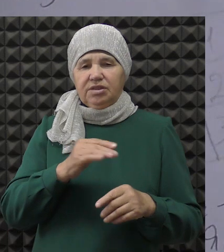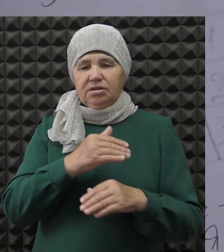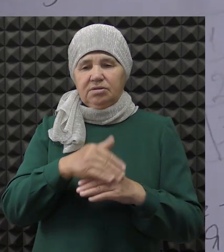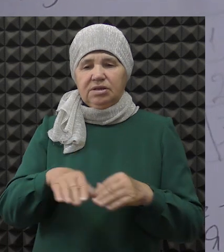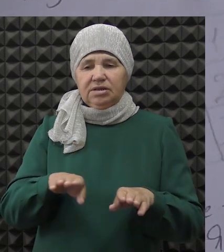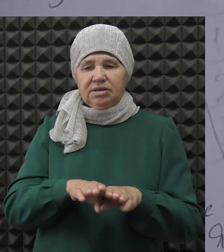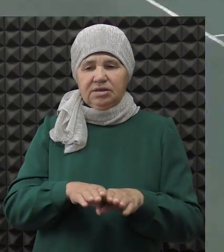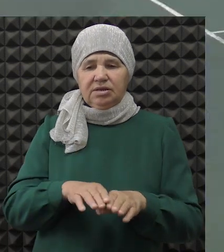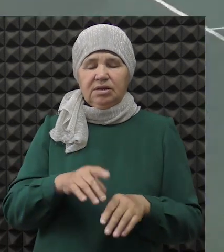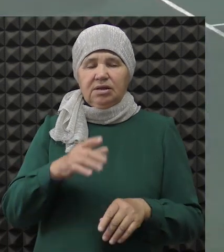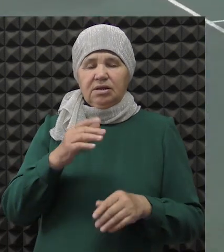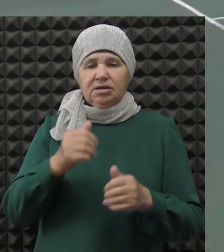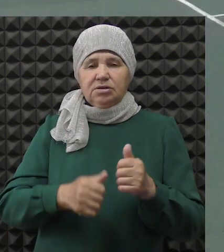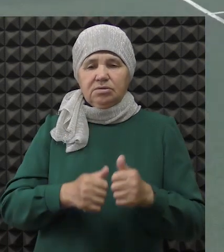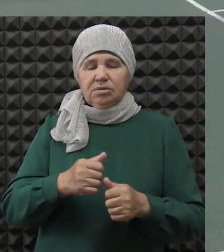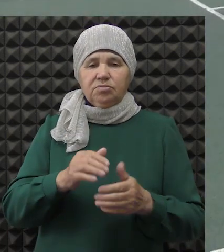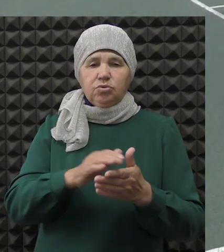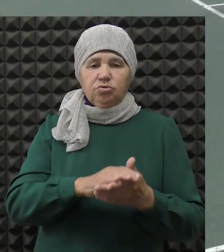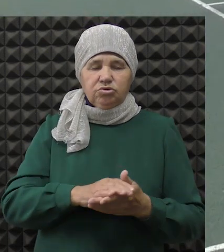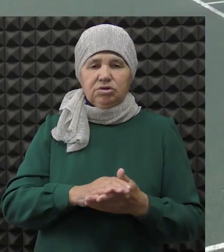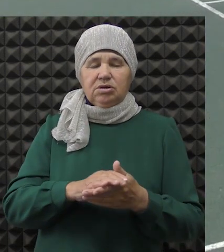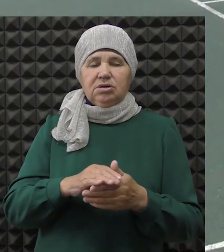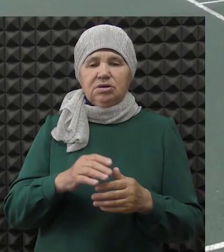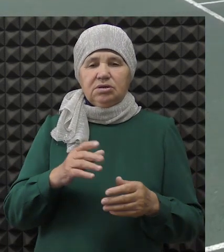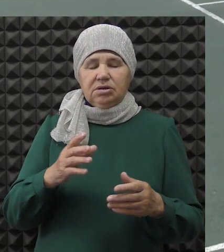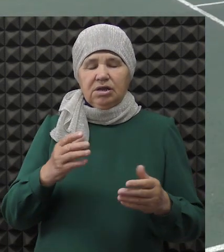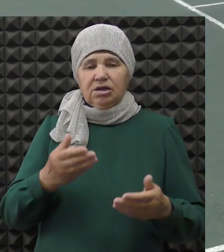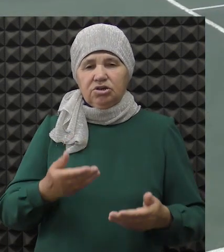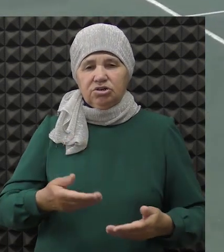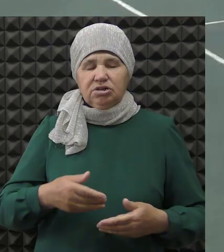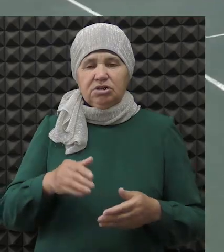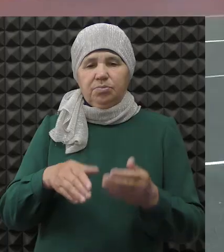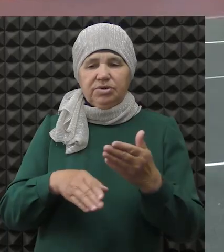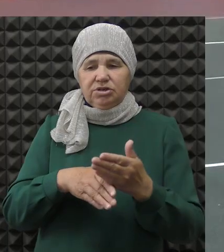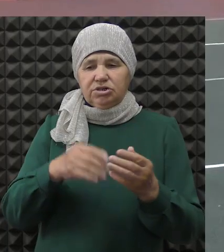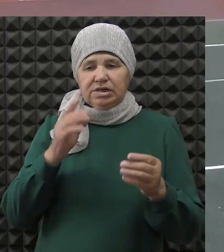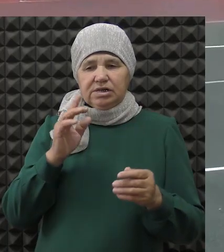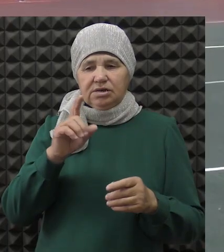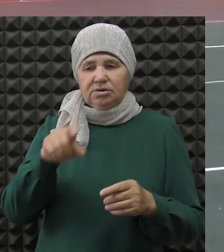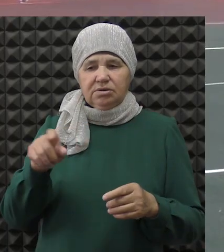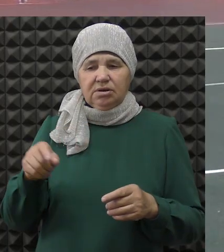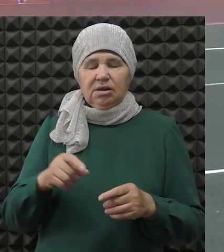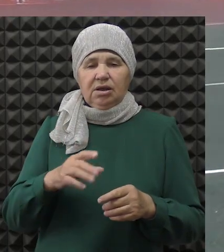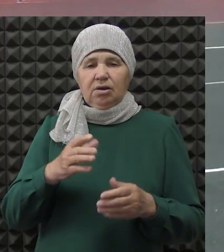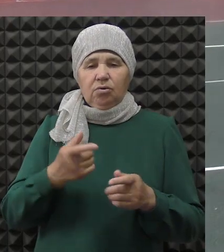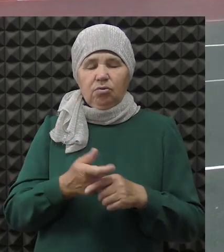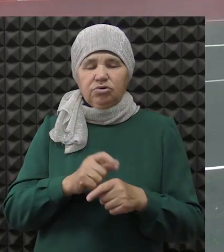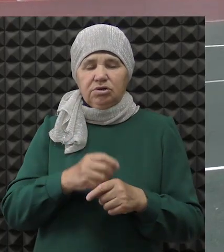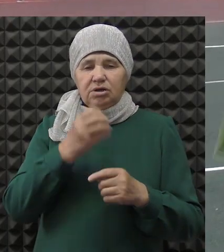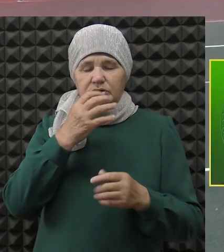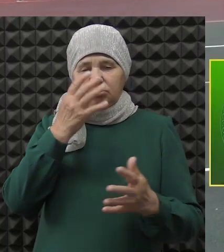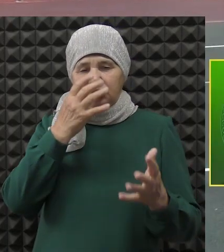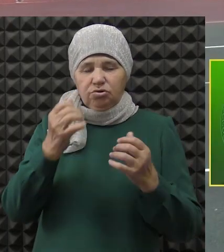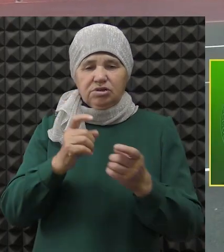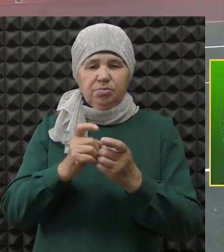финал. Игры проходили без долгих споров, с дружеским отношением и зрительской поддержкой. Дорогие братья, аль-хамдалля, была очень